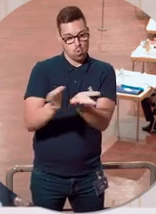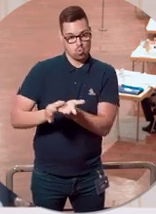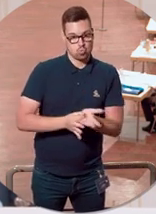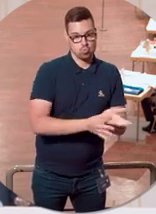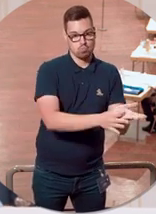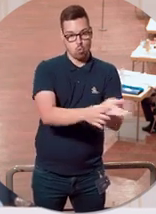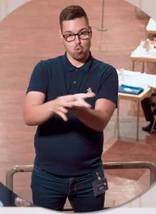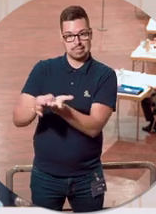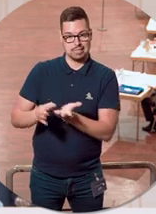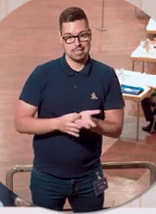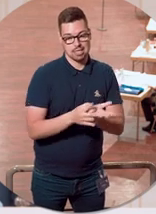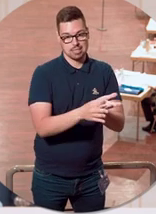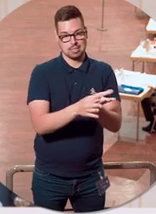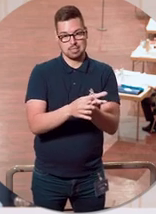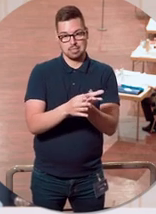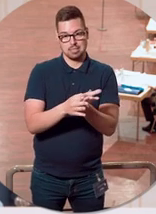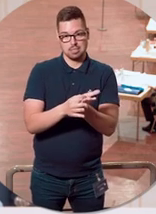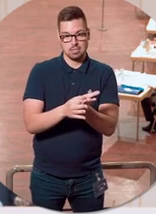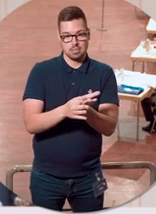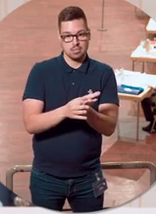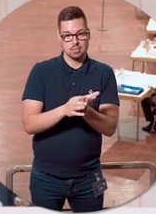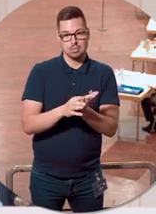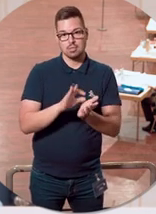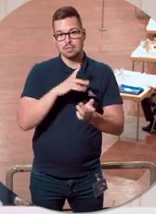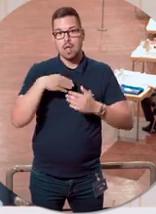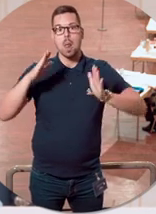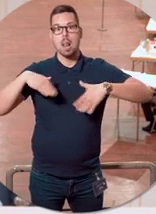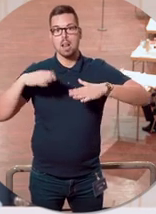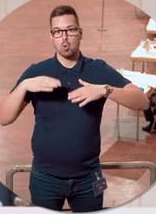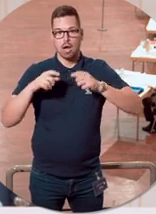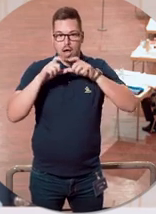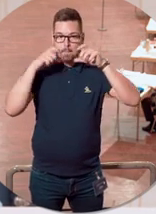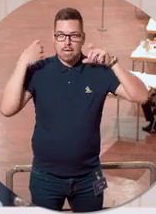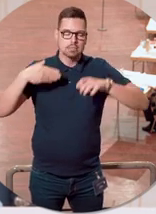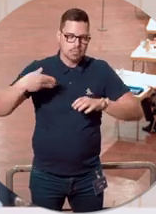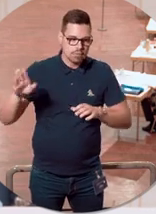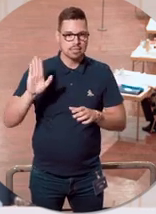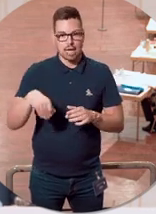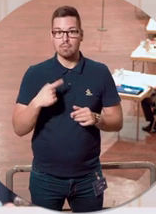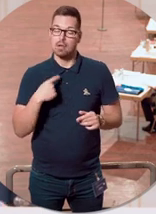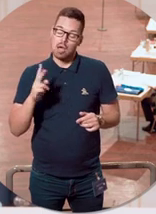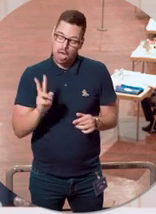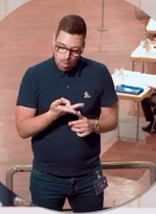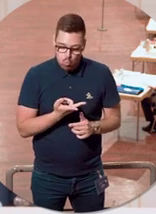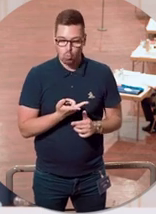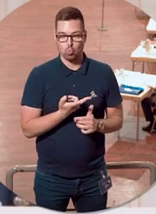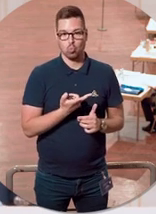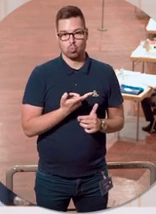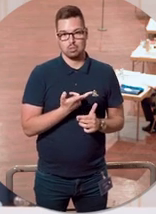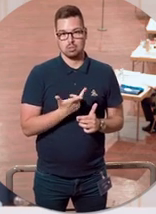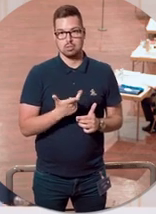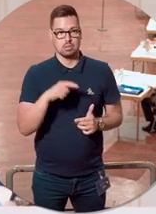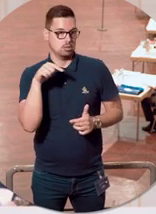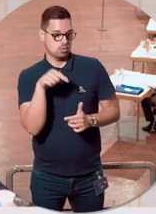Bestimmungen für die Masken beim Aufenthalt im Freien gelockert. Wir haben das aber auch getan und zwar insbesondere da, wo